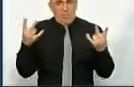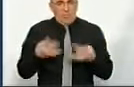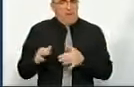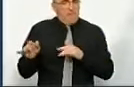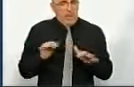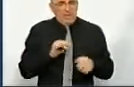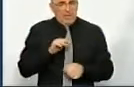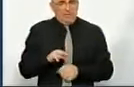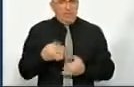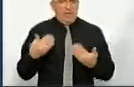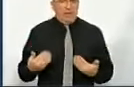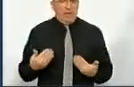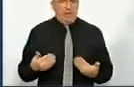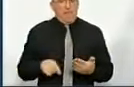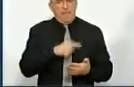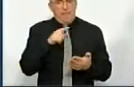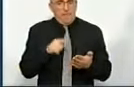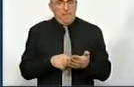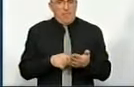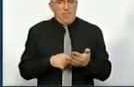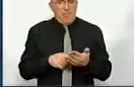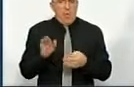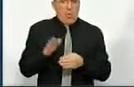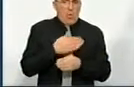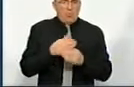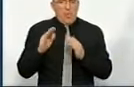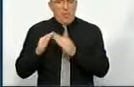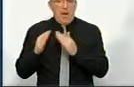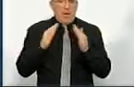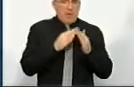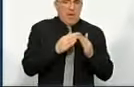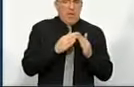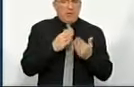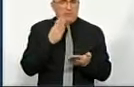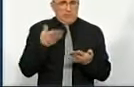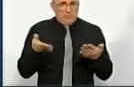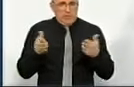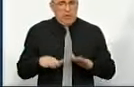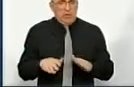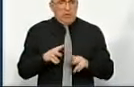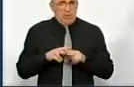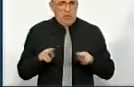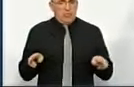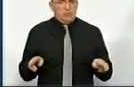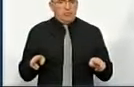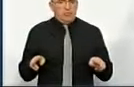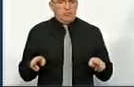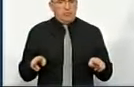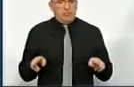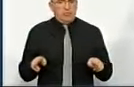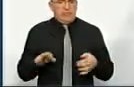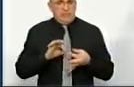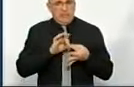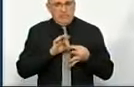механізми. І нинішнє питання розподілу майна залишається також наразі